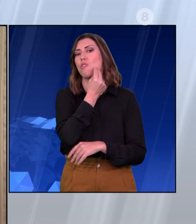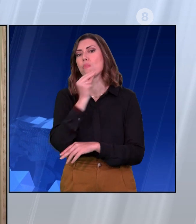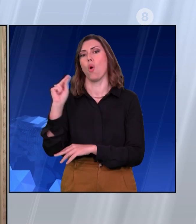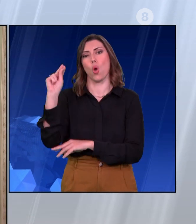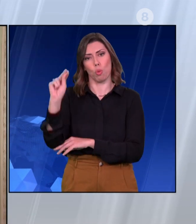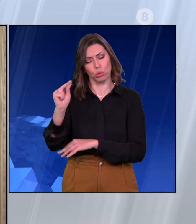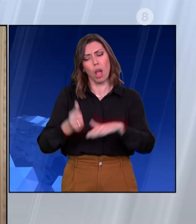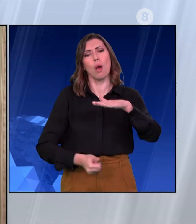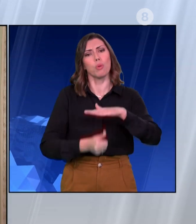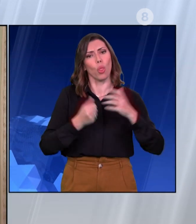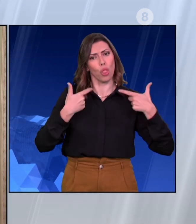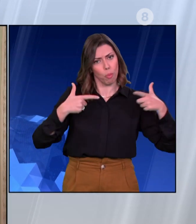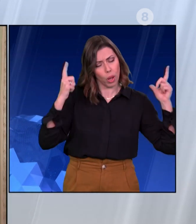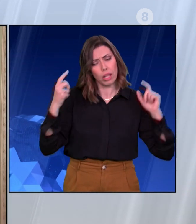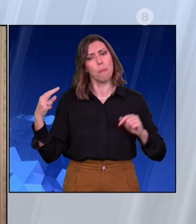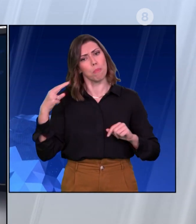παρουσία του Κυριάκου Μητσοτάκη.